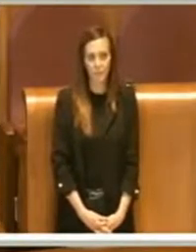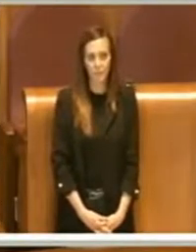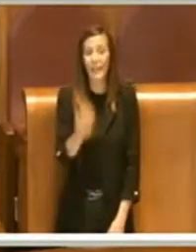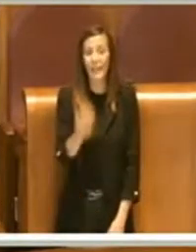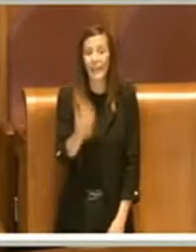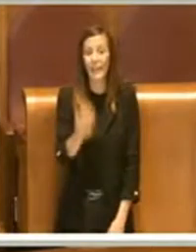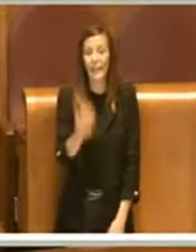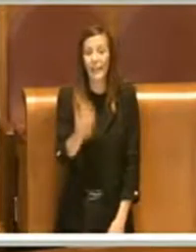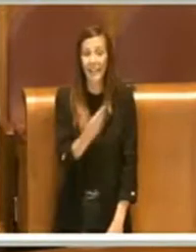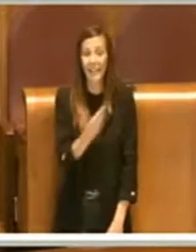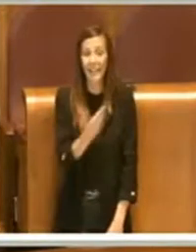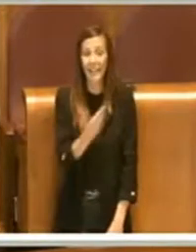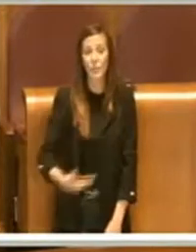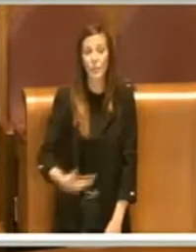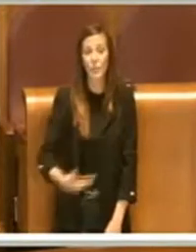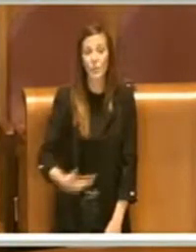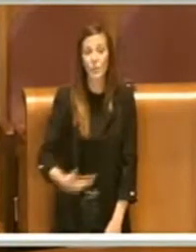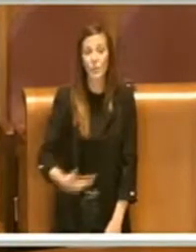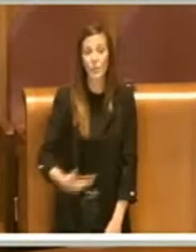Grazie a lei, Consigliera.